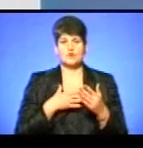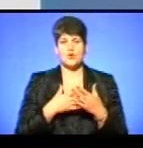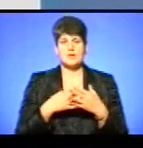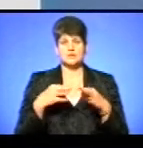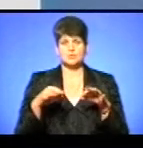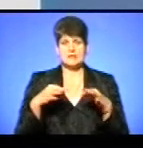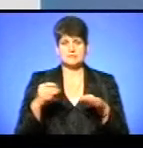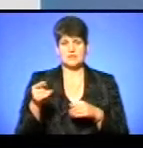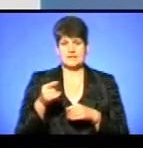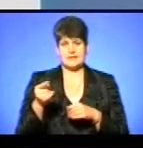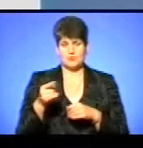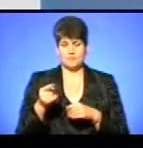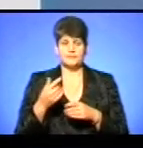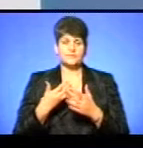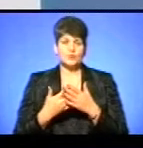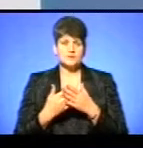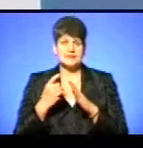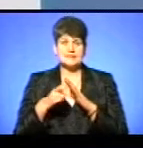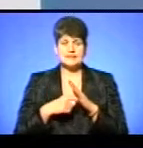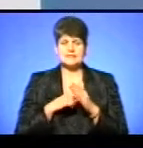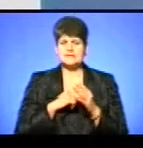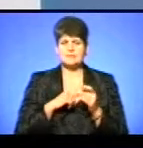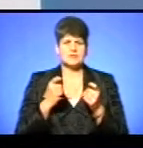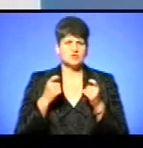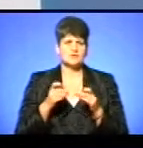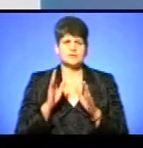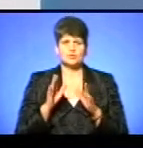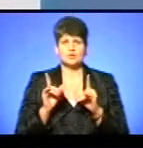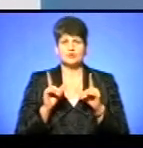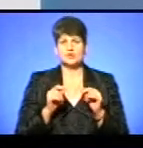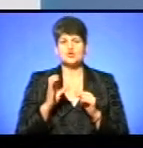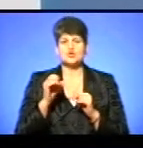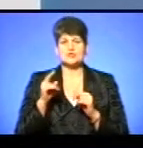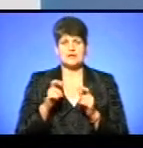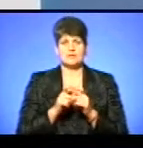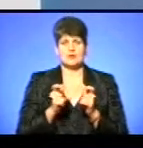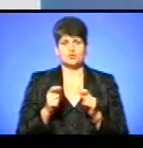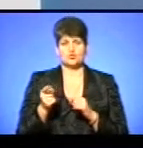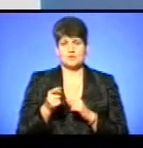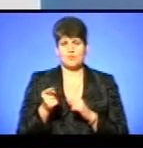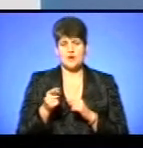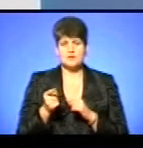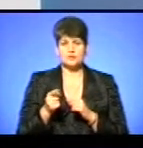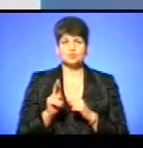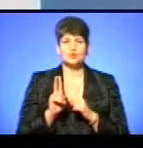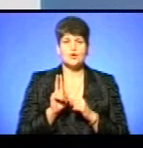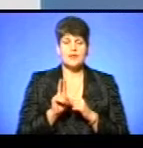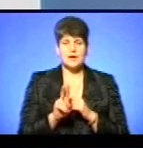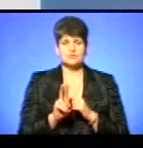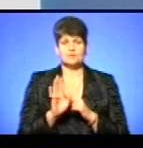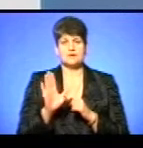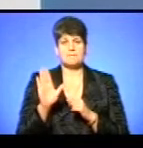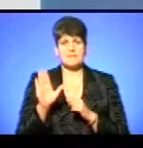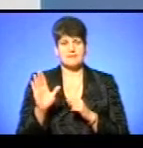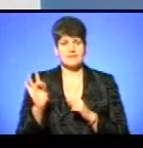транспорті Тернополя. Отже, як ми дізналися, найдешевшим буде проїзд з соціальною картою тернополянина. У тролейбусах він становитиме 5